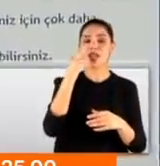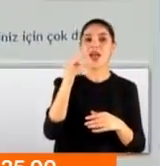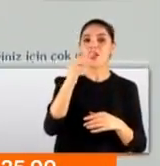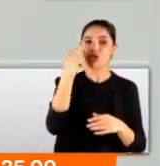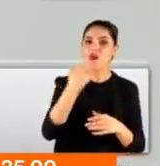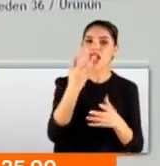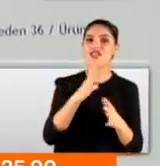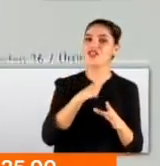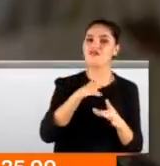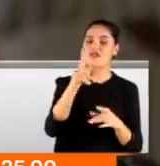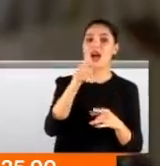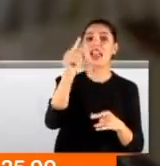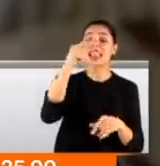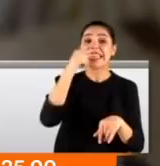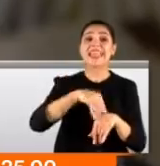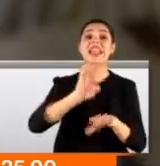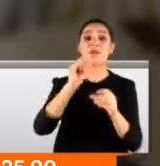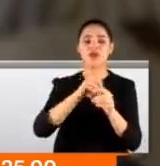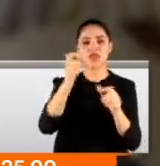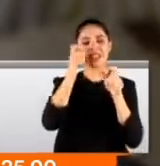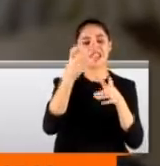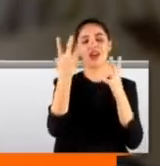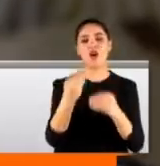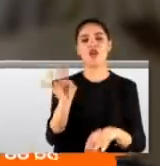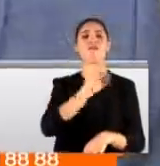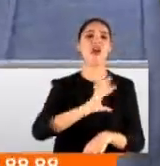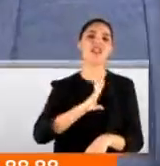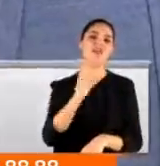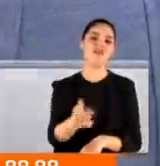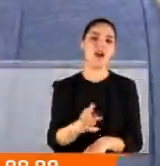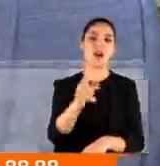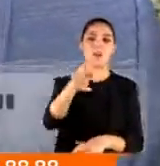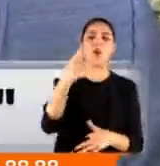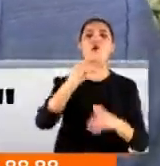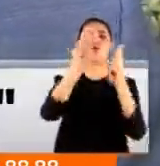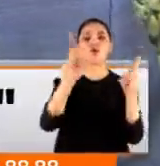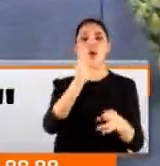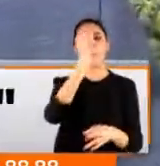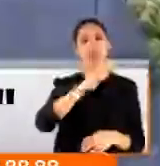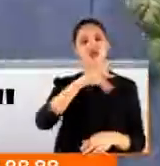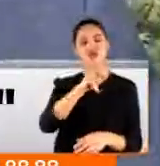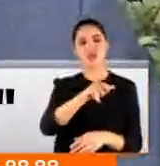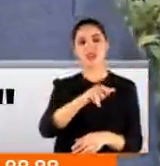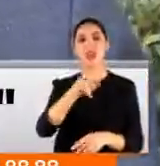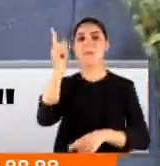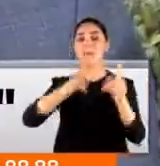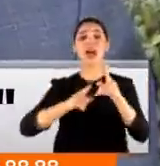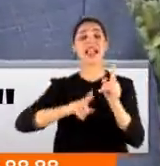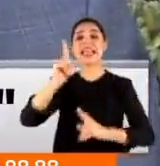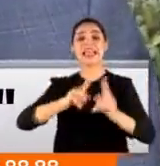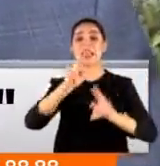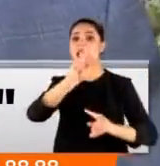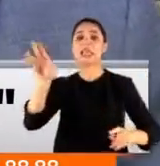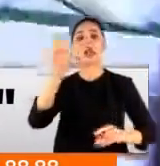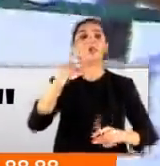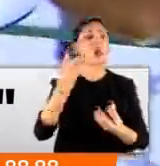ibaret olanlarda aldanmamak içinse dikkatli olmakta fayda var. Yani mağazada 500 lira alabileceği ürün bazen internet ortamında